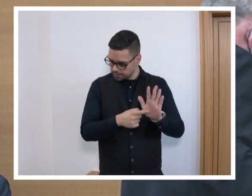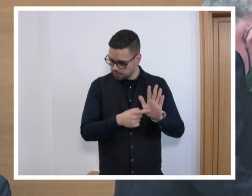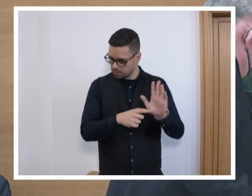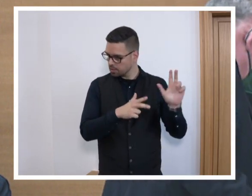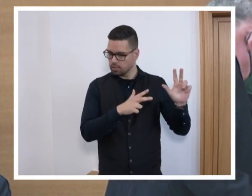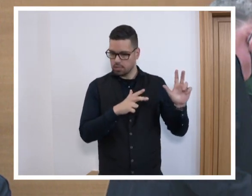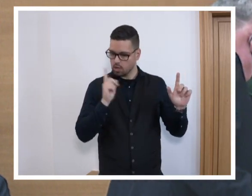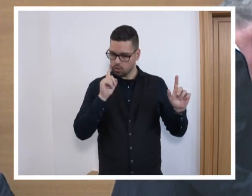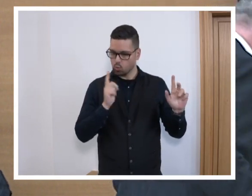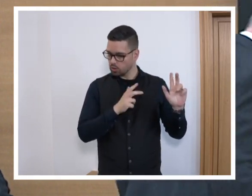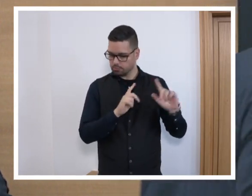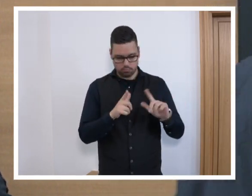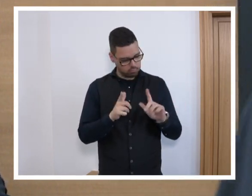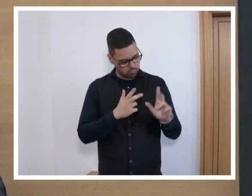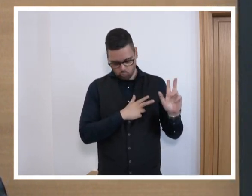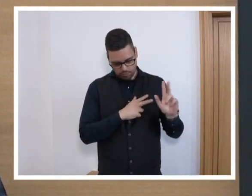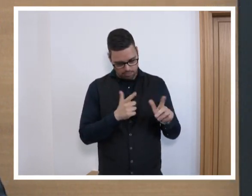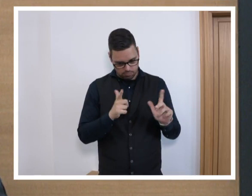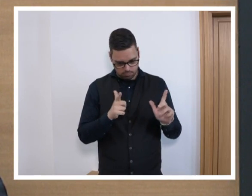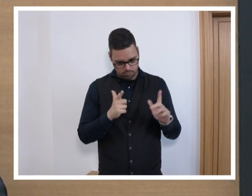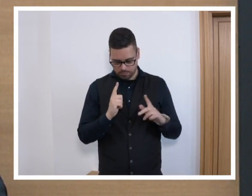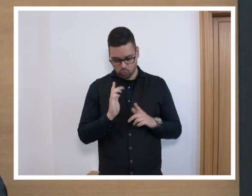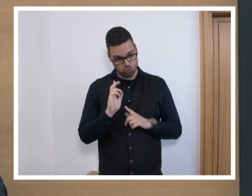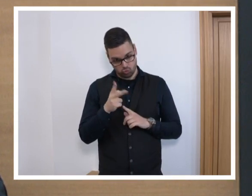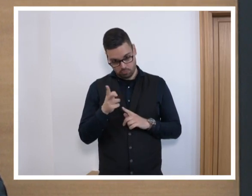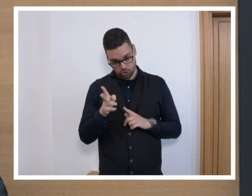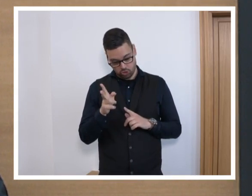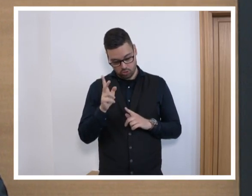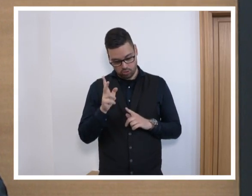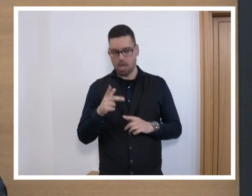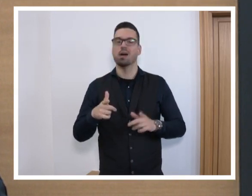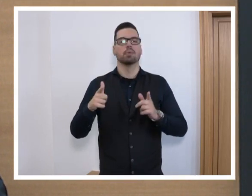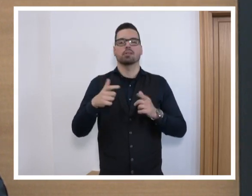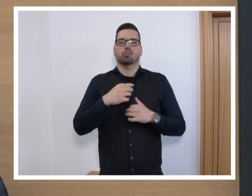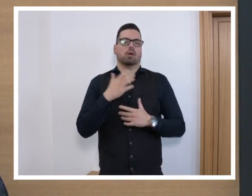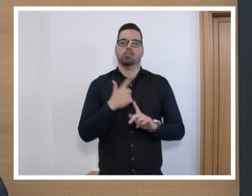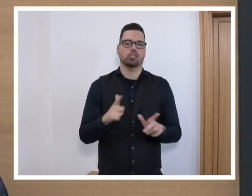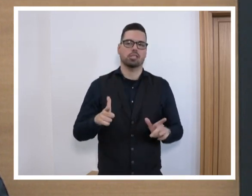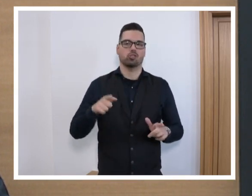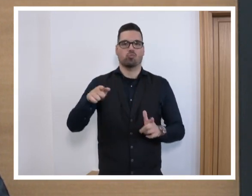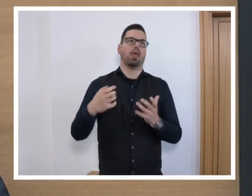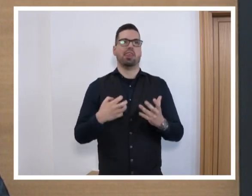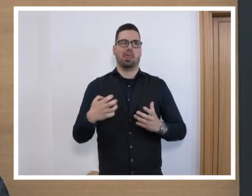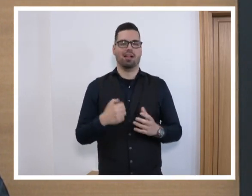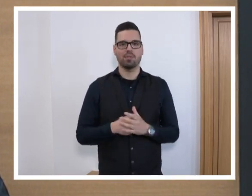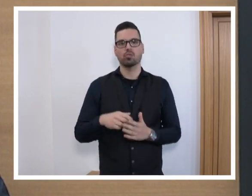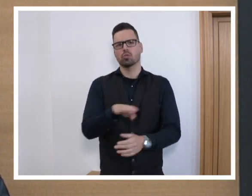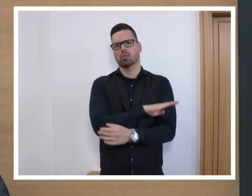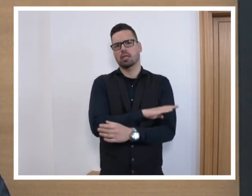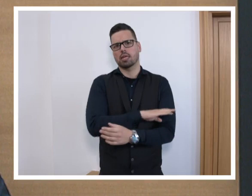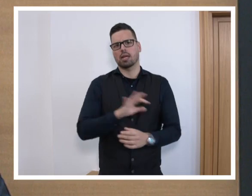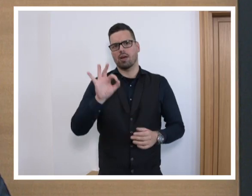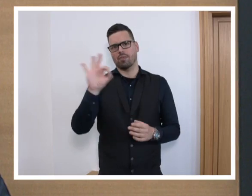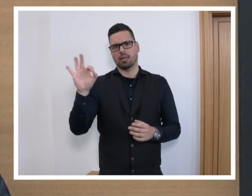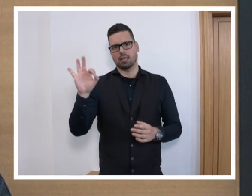gesagt habe, aber es überrascht mich nicht, Herr Minister, dass Sie so reagieren. Sie haben auch heute Morgen schon zu der Kollegin Petra Fredda